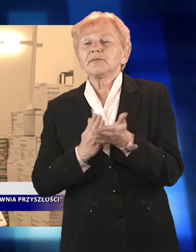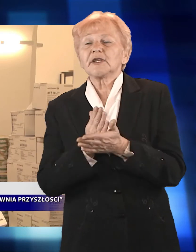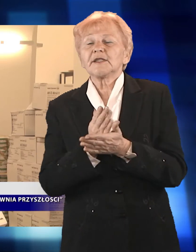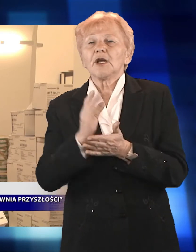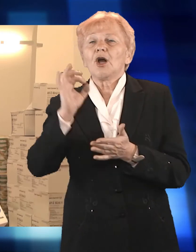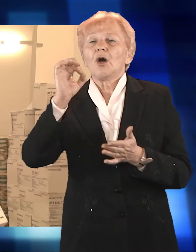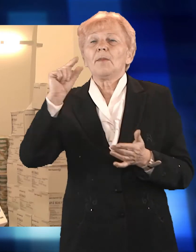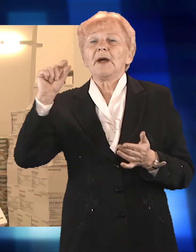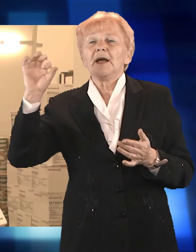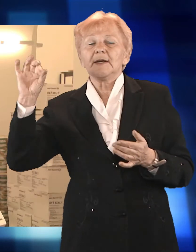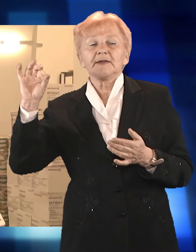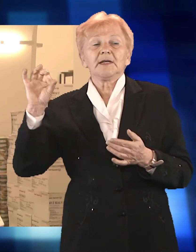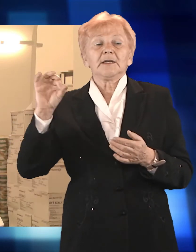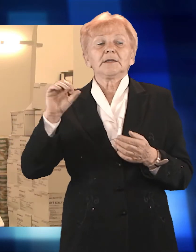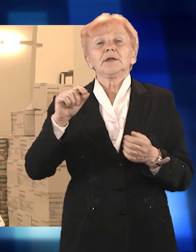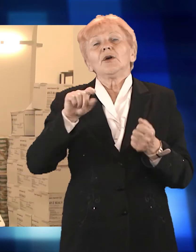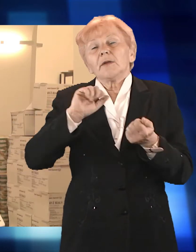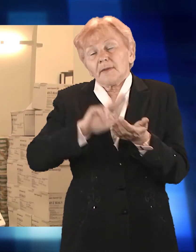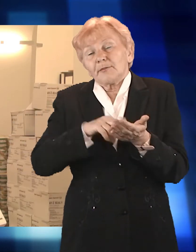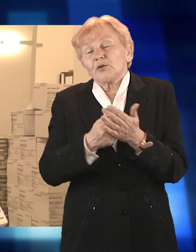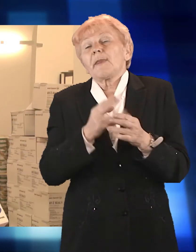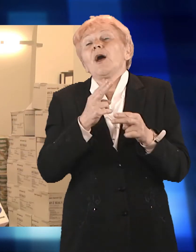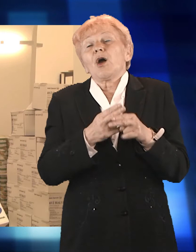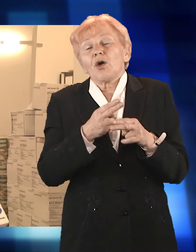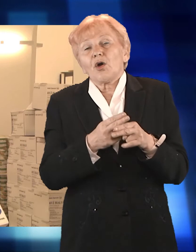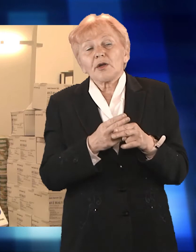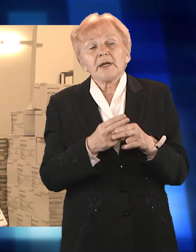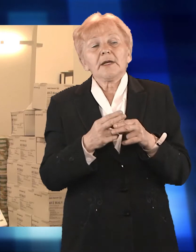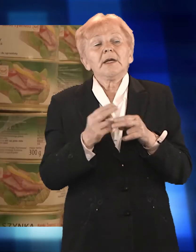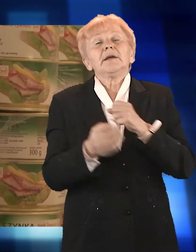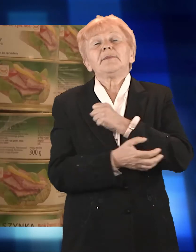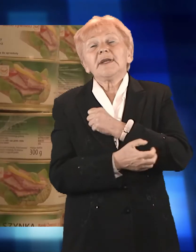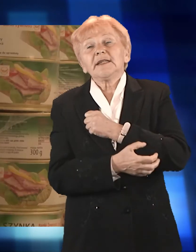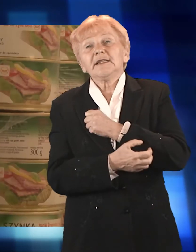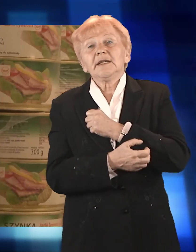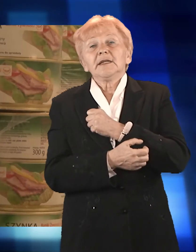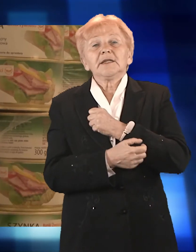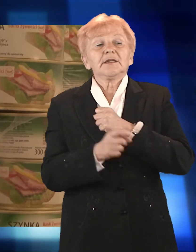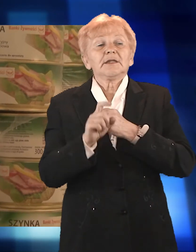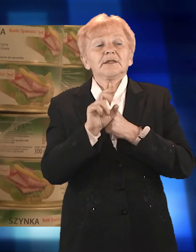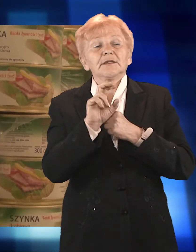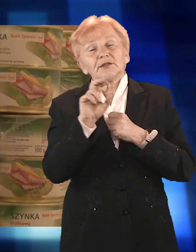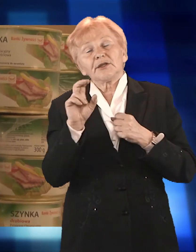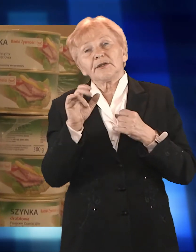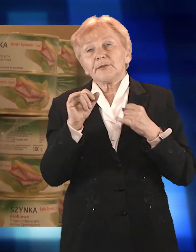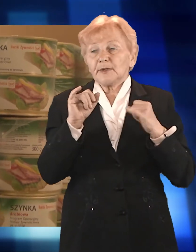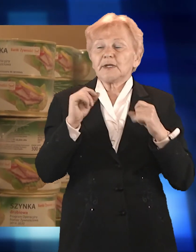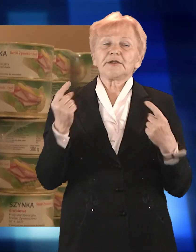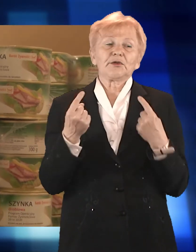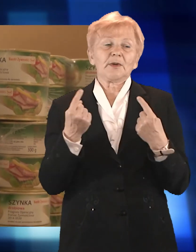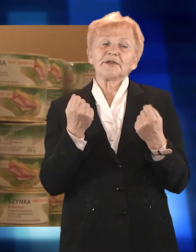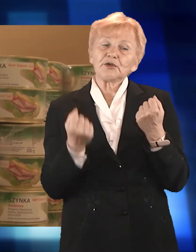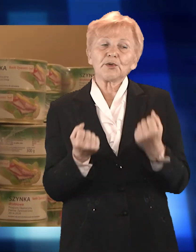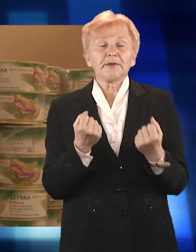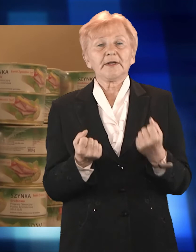Większość mieszkańców Raciborza jest to 780 osób na chwilę obecną. A każdy uprawniony przez Ośrodek Pomocy Społecznej do